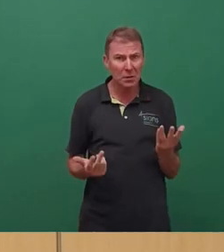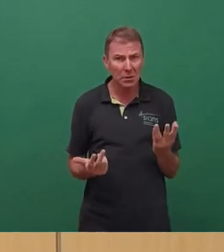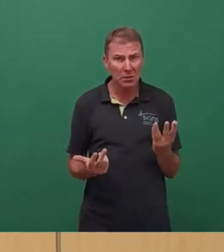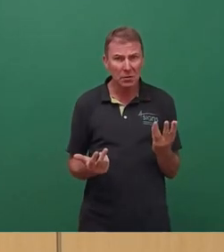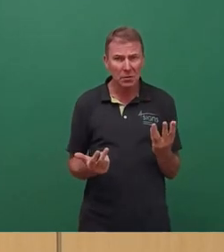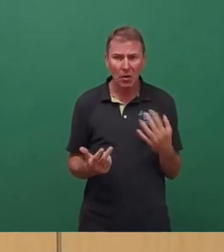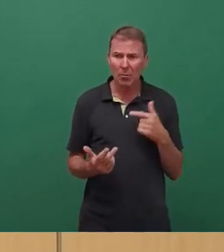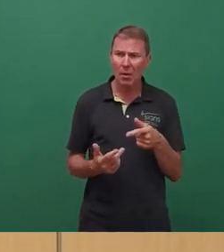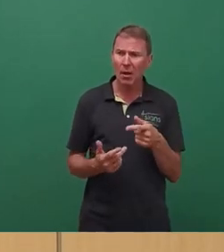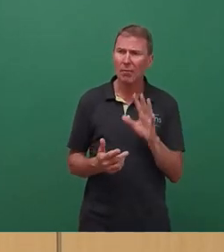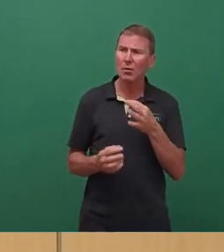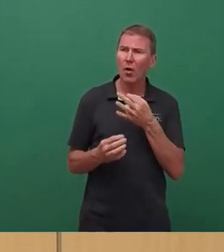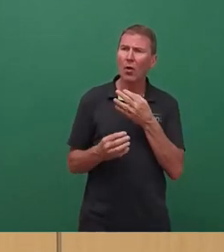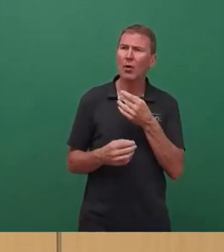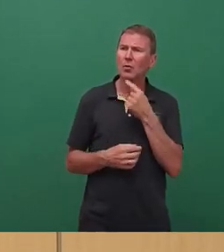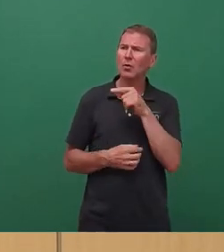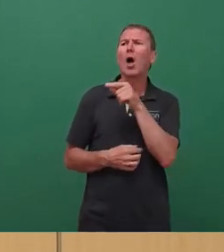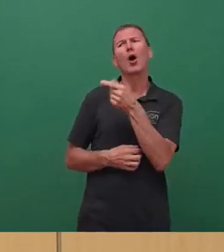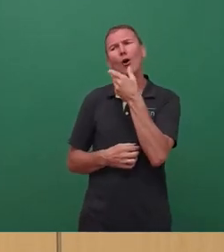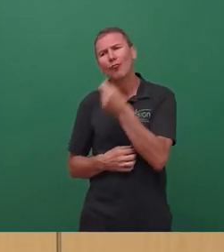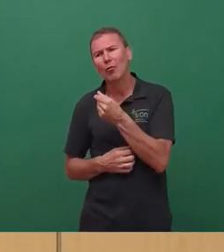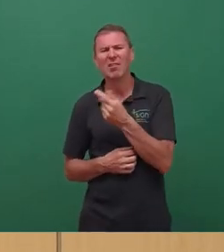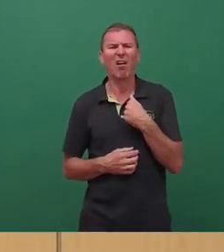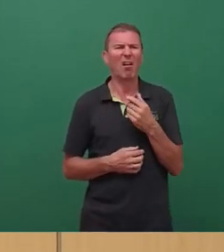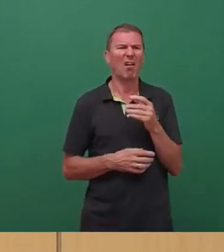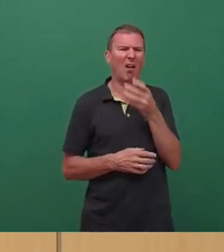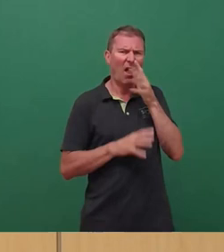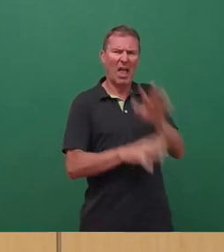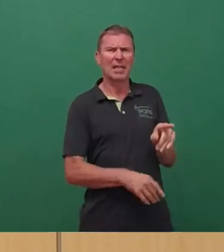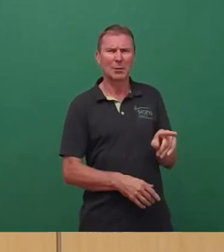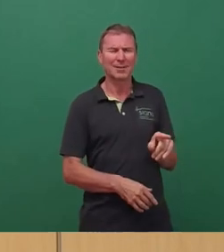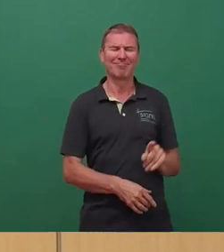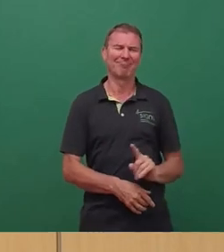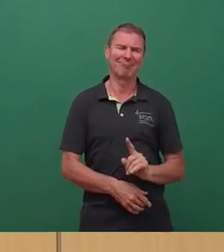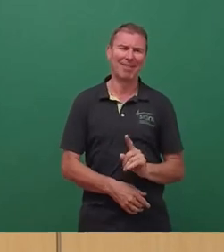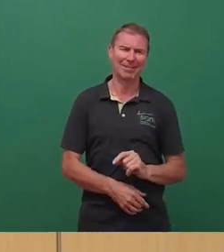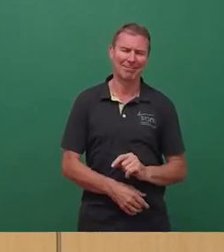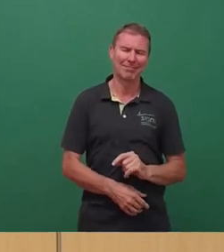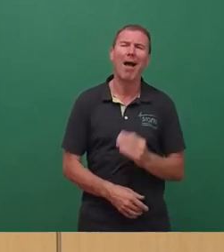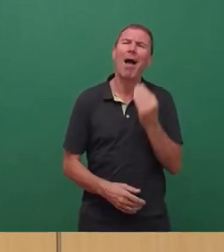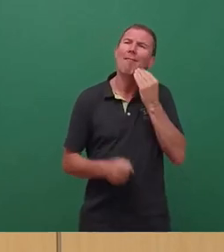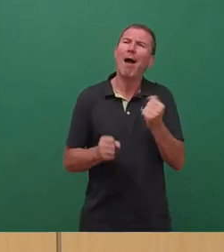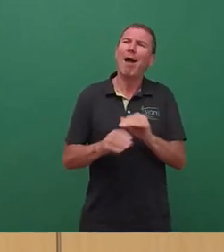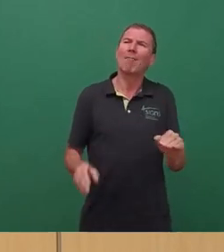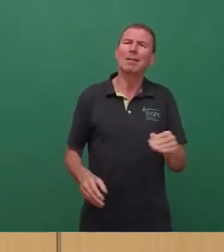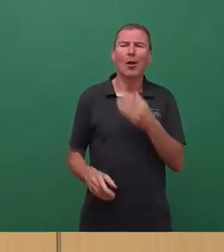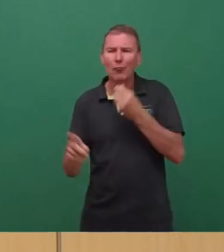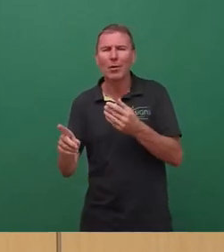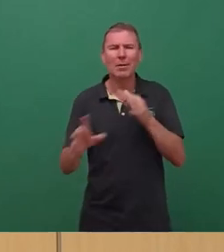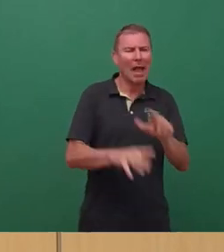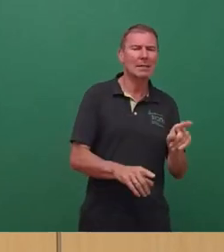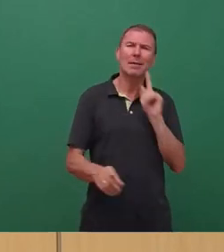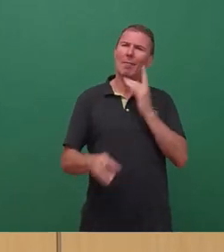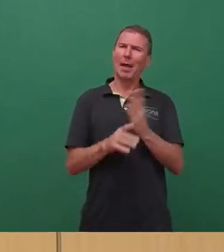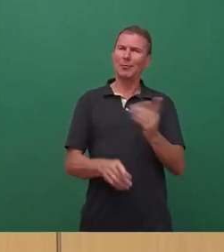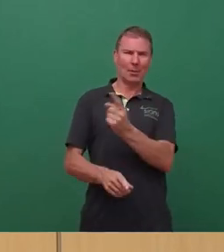für schön oder hässlich empfindet? Sicherlich nicht, weil wer soll schon objektiv festlegen, ob etwas schön oder hässlich ist. Ist es für